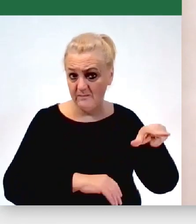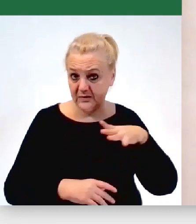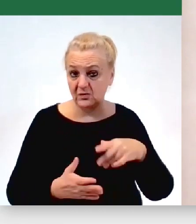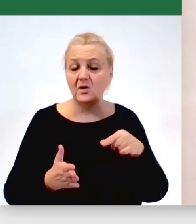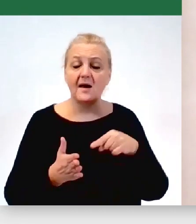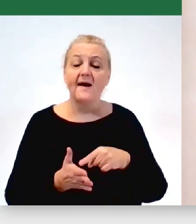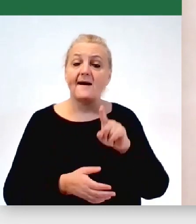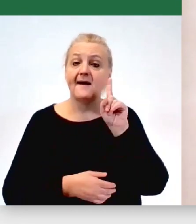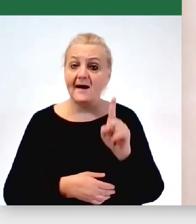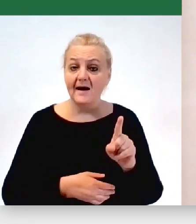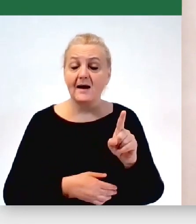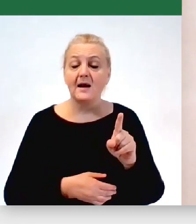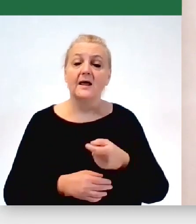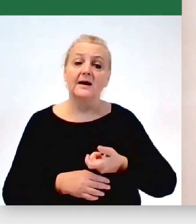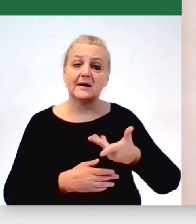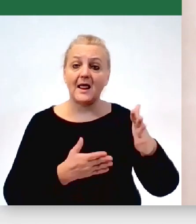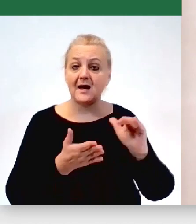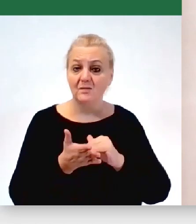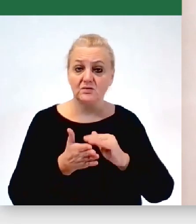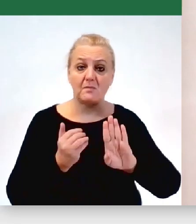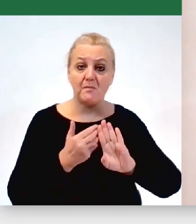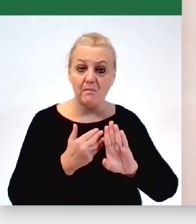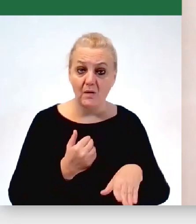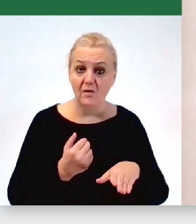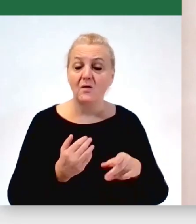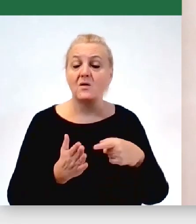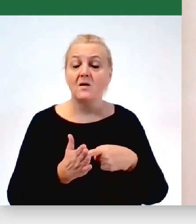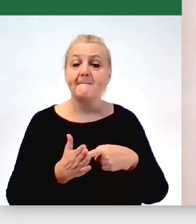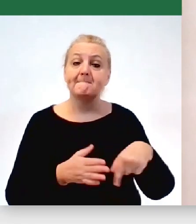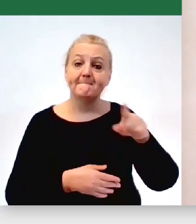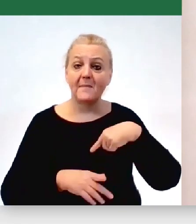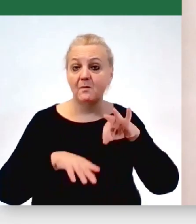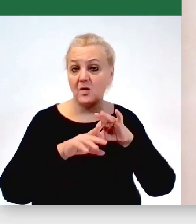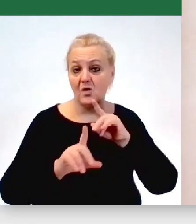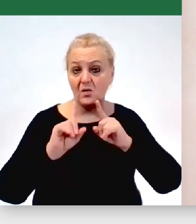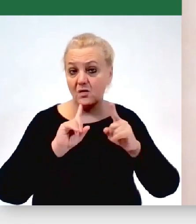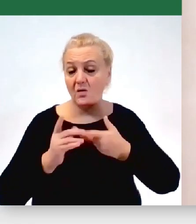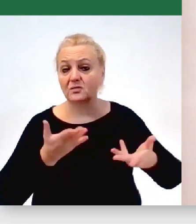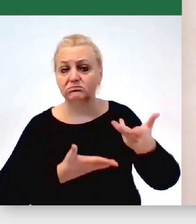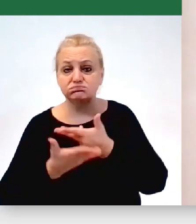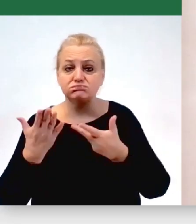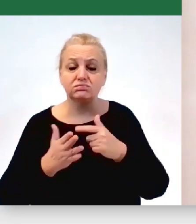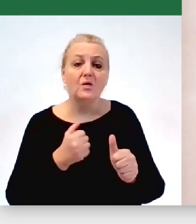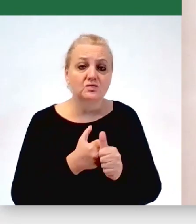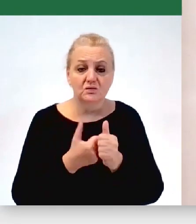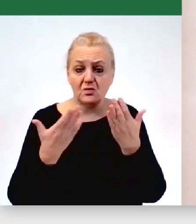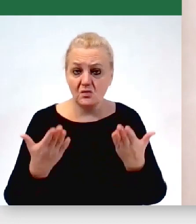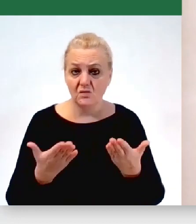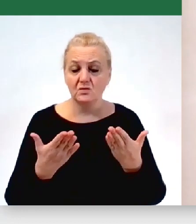którym po tych kilku miesiącach prowadzimy rozmowy na temat tego, co się stało i na przykład są